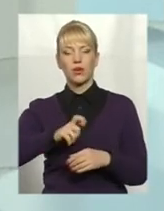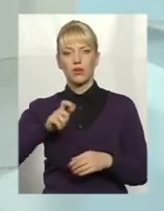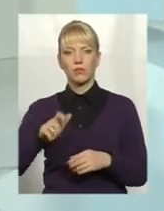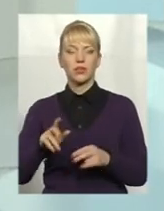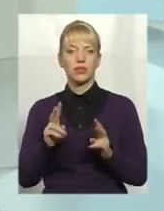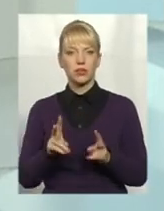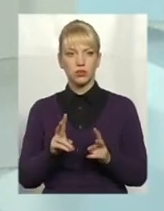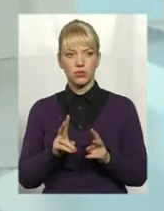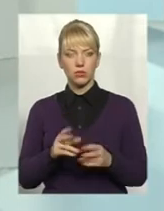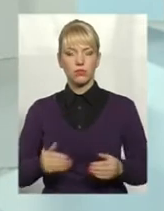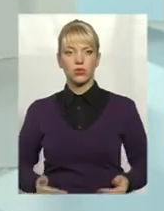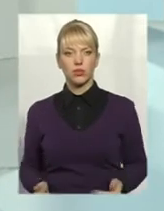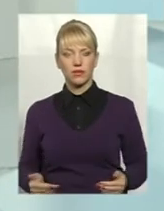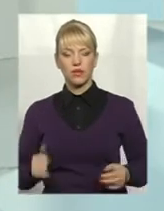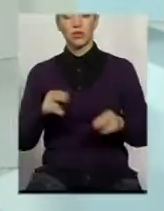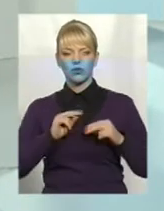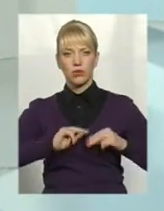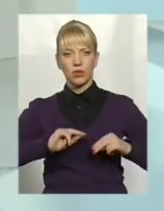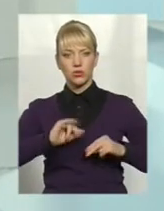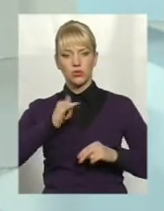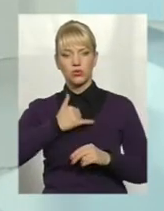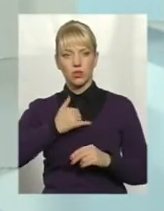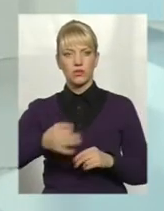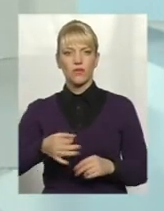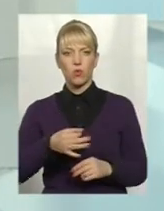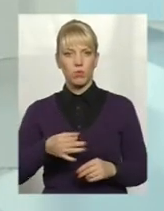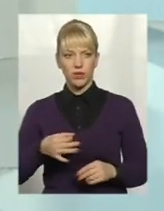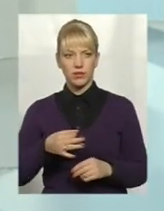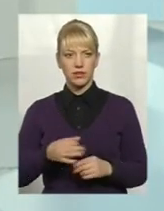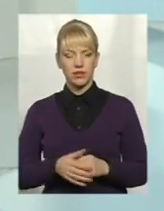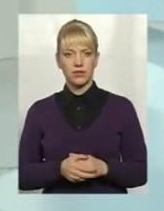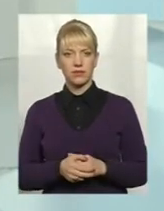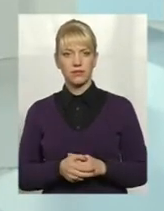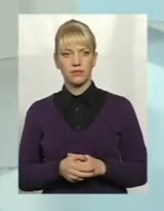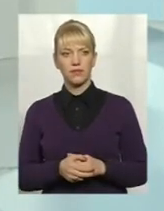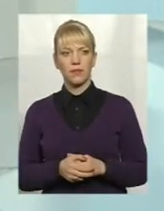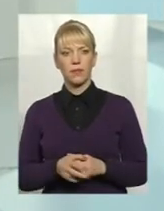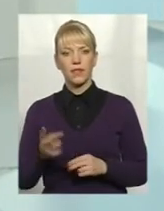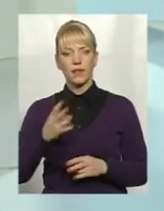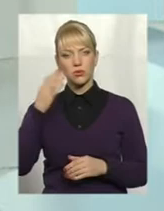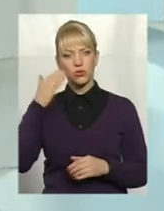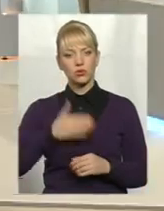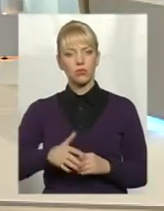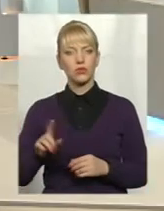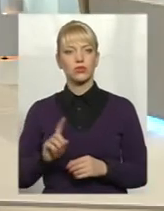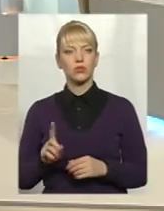проживають, працюють у нас в області. І зрозуміти, що